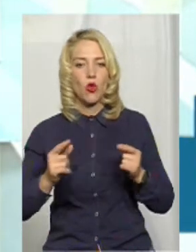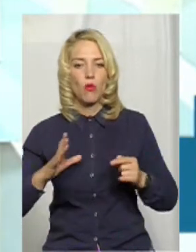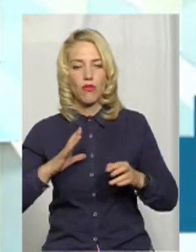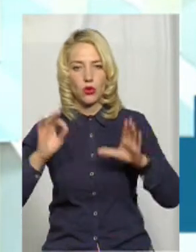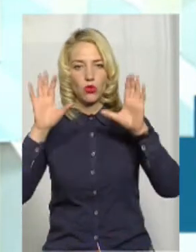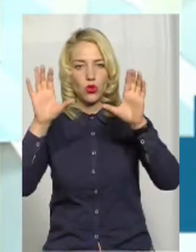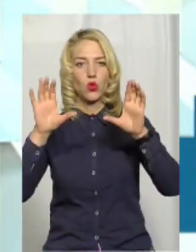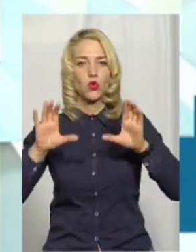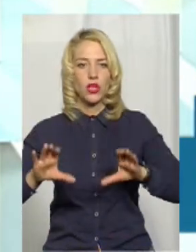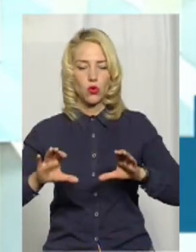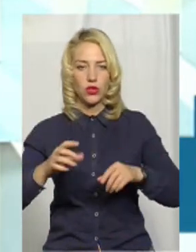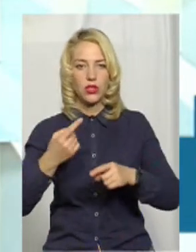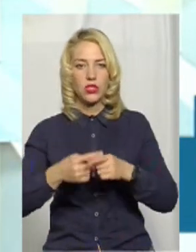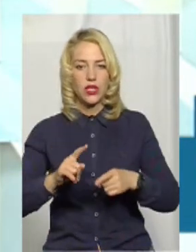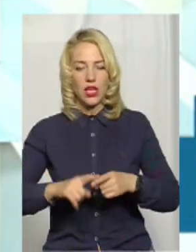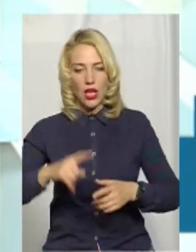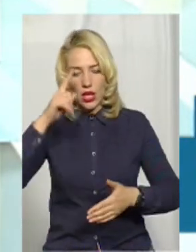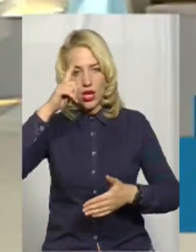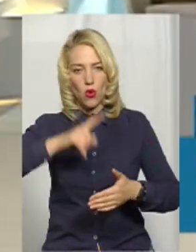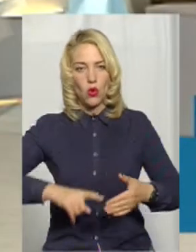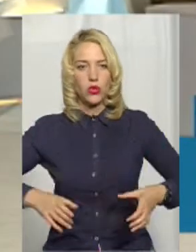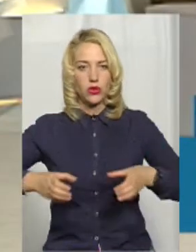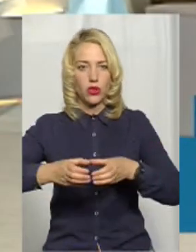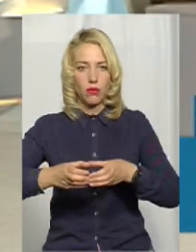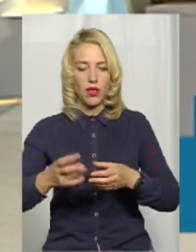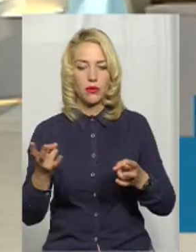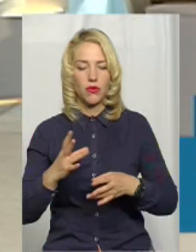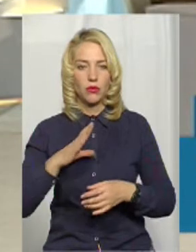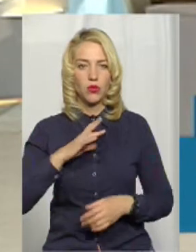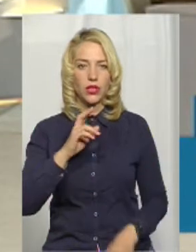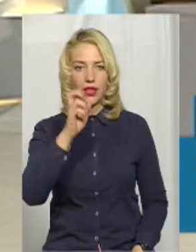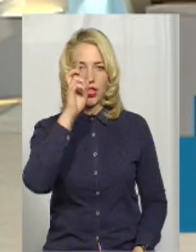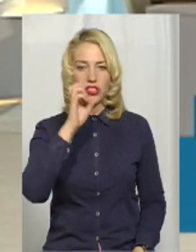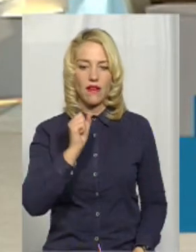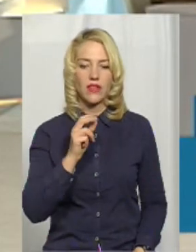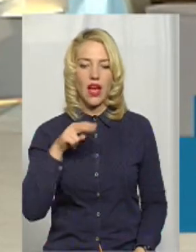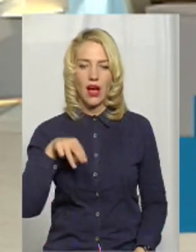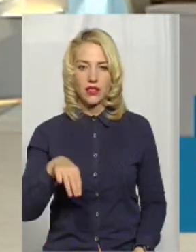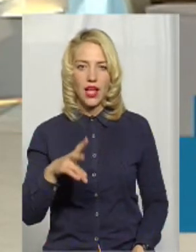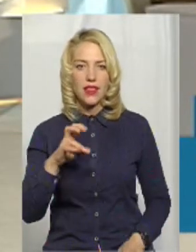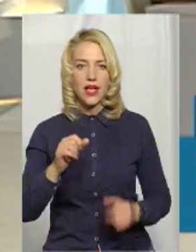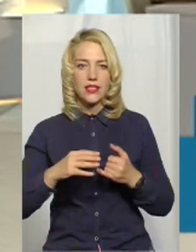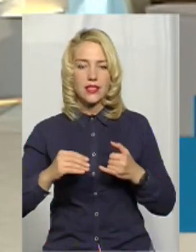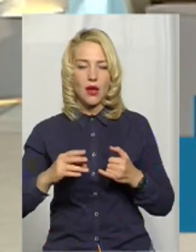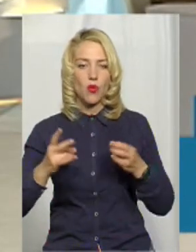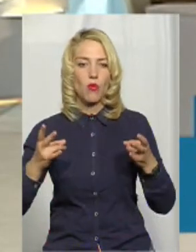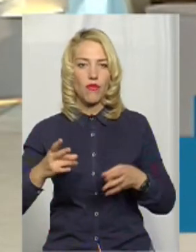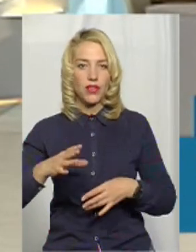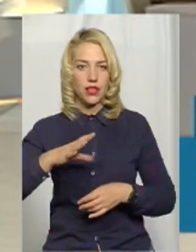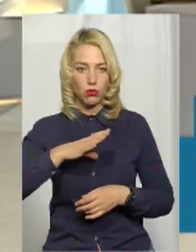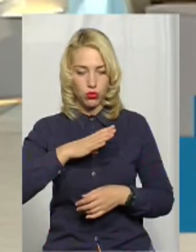узаконено цією релігійною громадою. Тобто, повинен бути Державний акт на землю, повинен